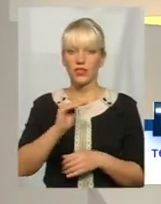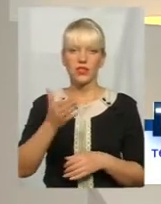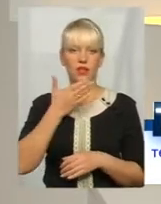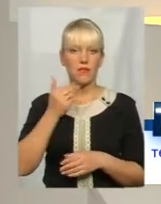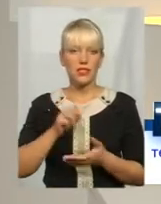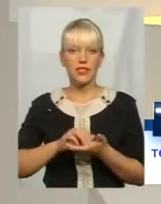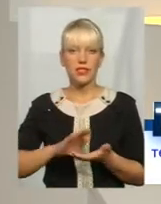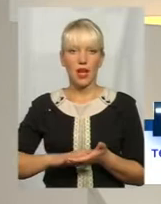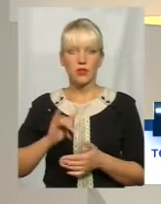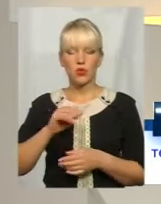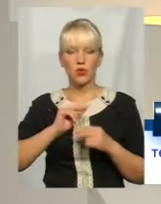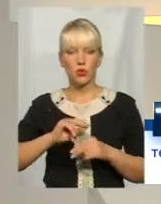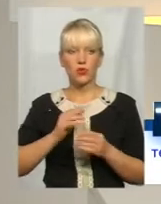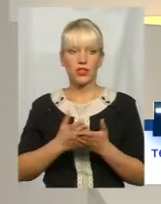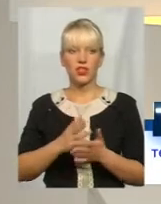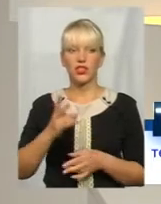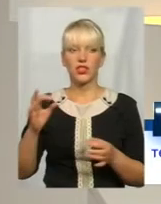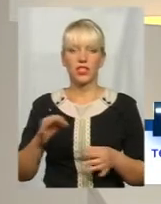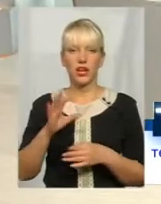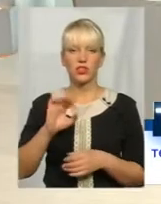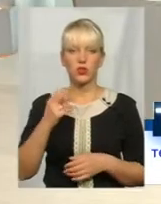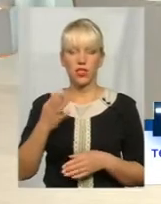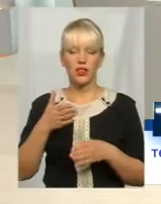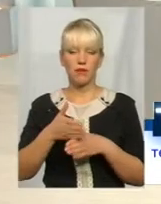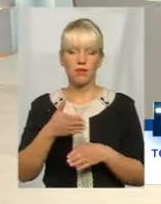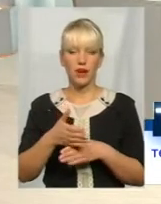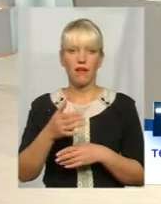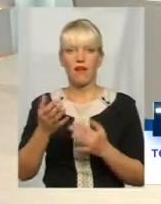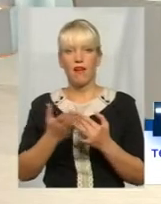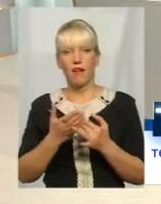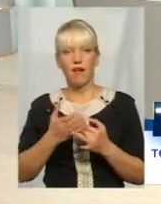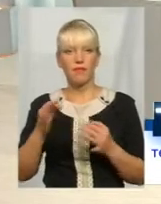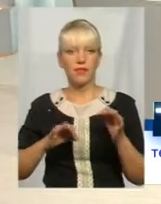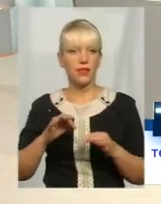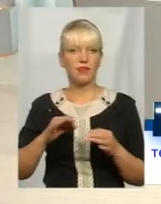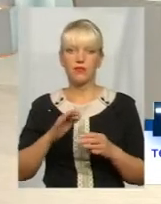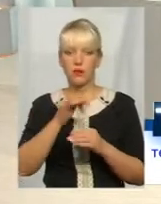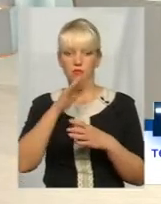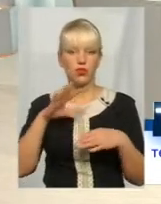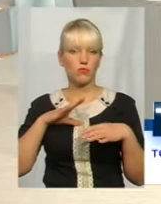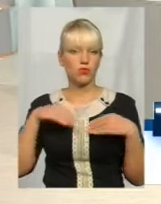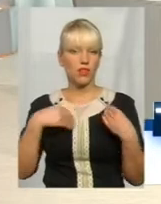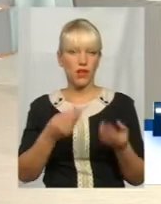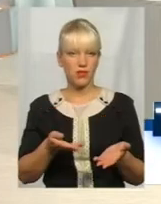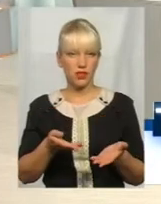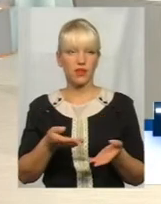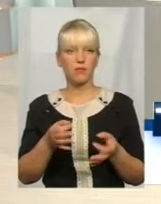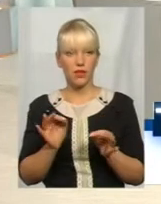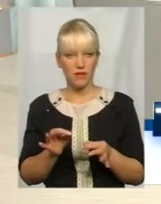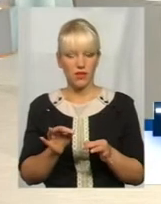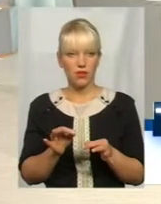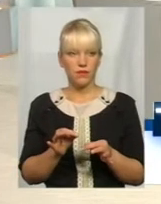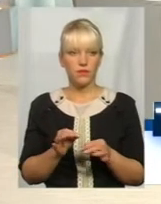книжці, то майже ніяка соціальна пільга чи допомога їй, в принципі, не може бути надана. Правильно? Ну, звичайно.